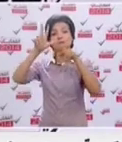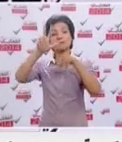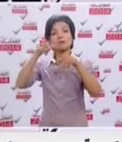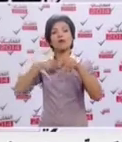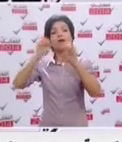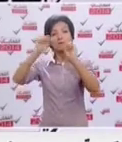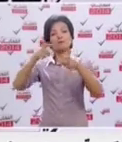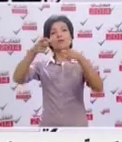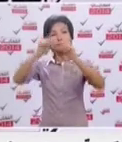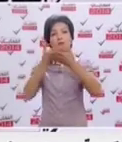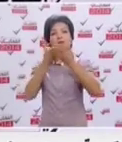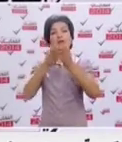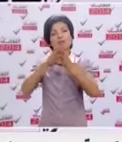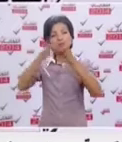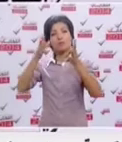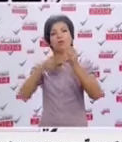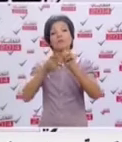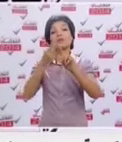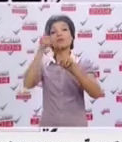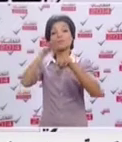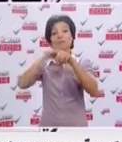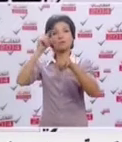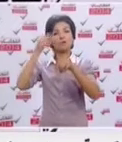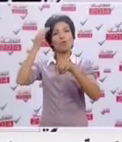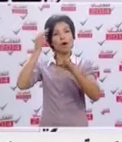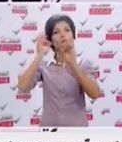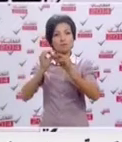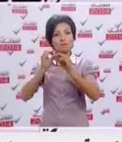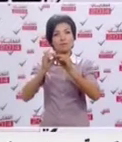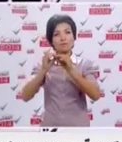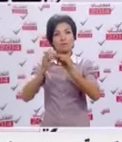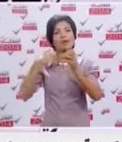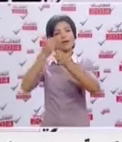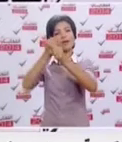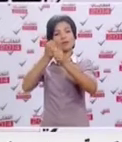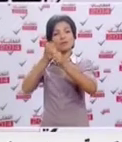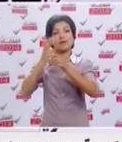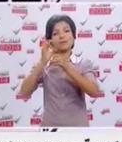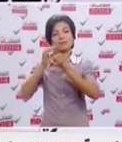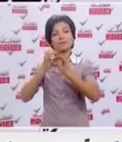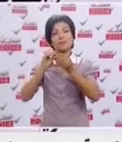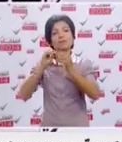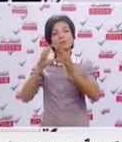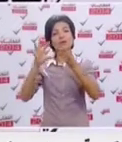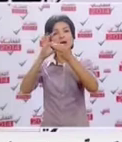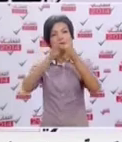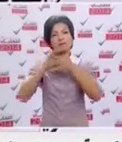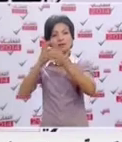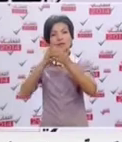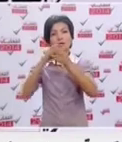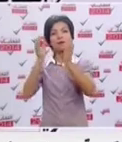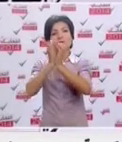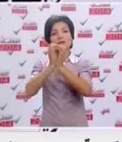بثيقة كبيرة من أهالي سيدي بوزيد اللي خبروني في ميدان مهنتي وكذلك في علاقاتي الاجتماعية